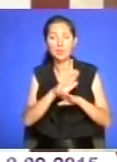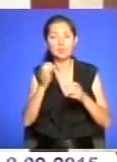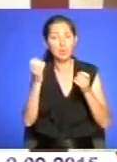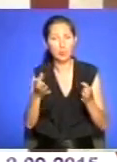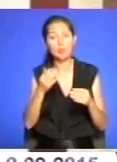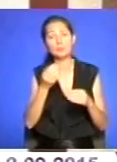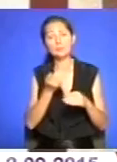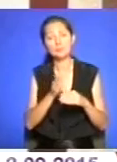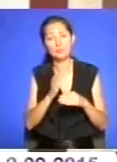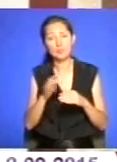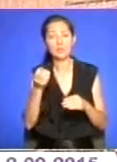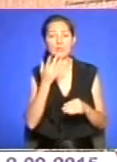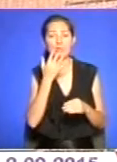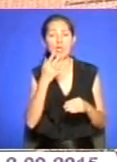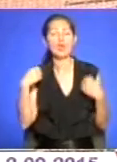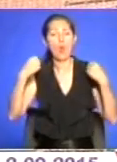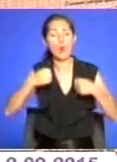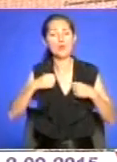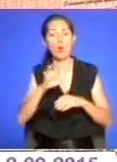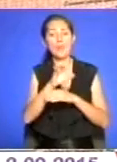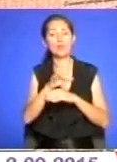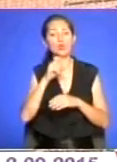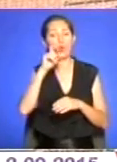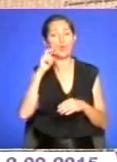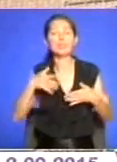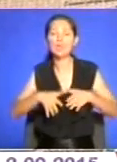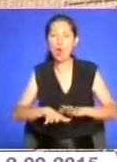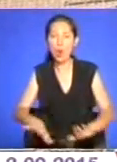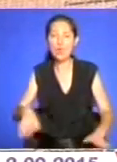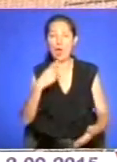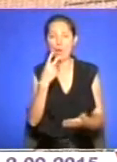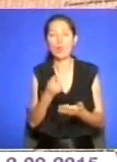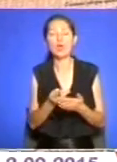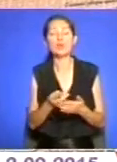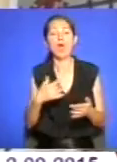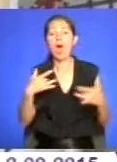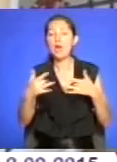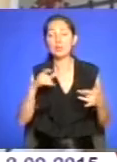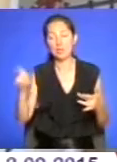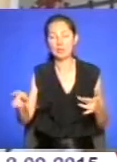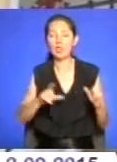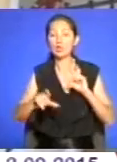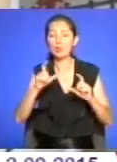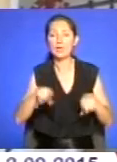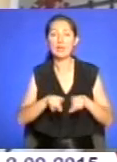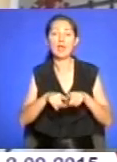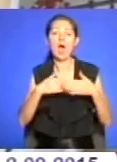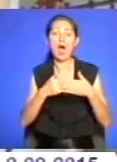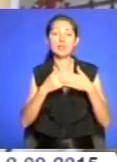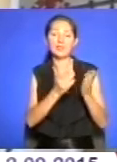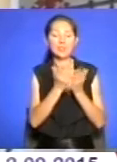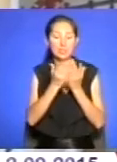елементи національного одягу. На фото українські строї демонструють актори, студенти та активні читачі